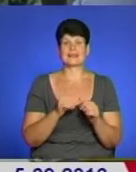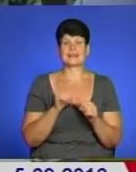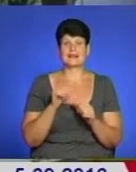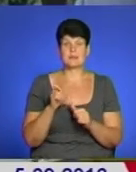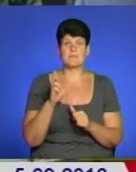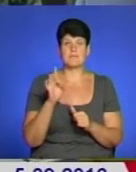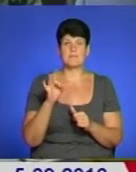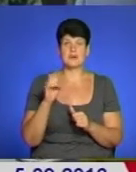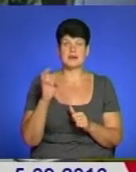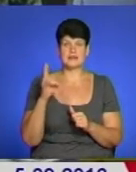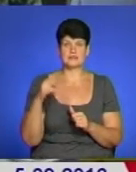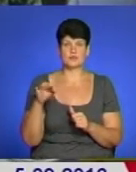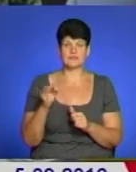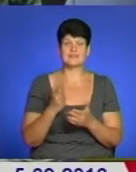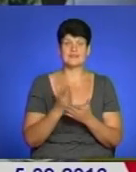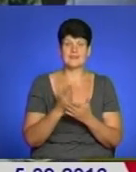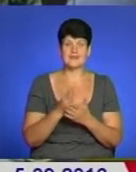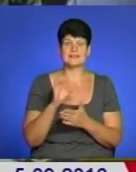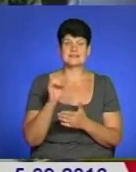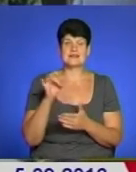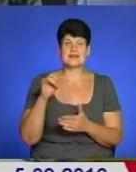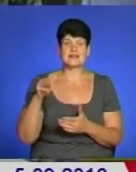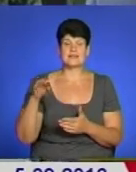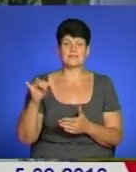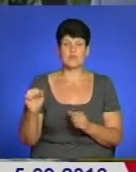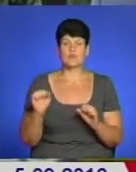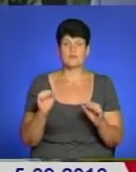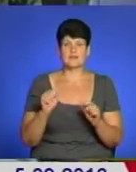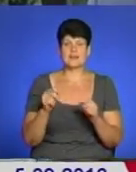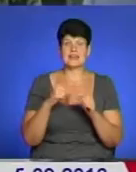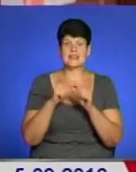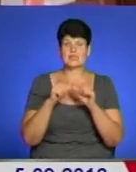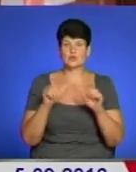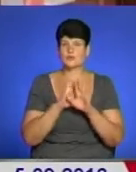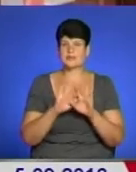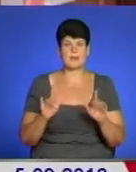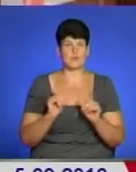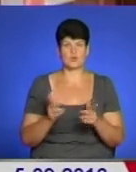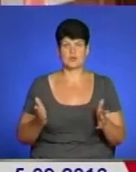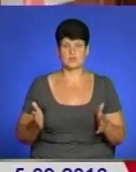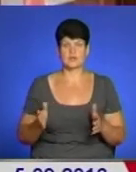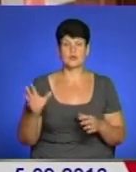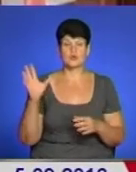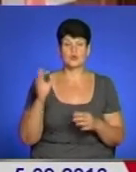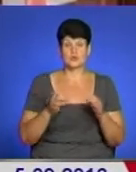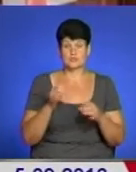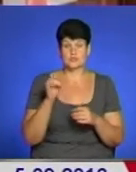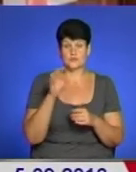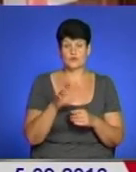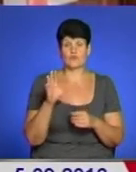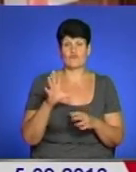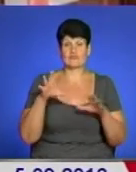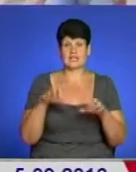брендових, де є сертифікат брендового знаку, управління архітектури не погоджить. Судячи з усього, власники шопів,